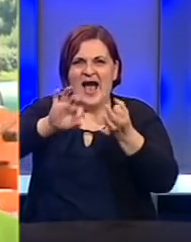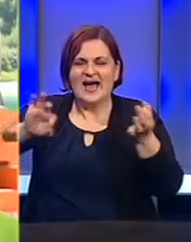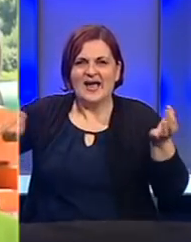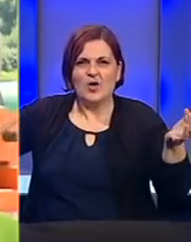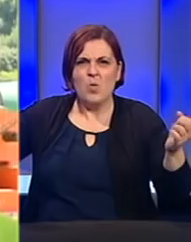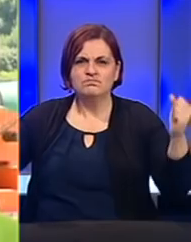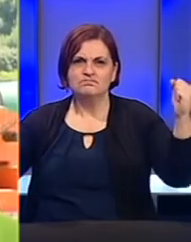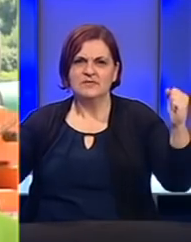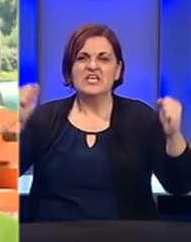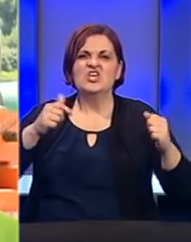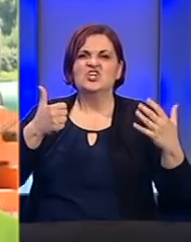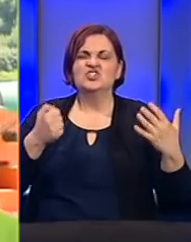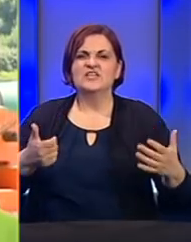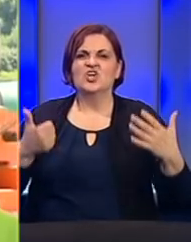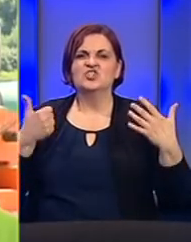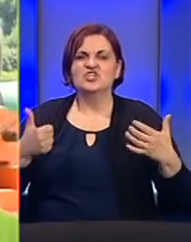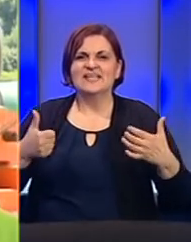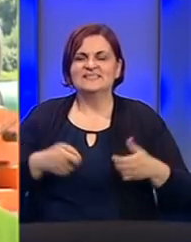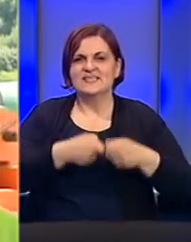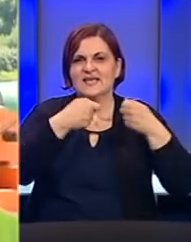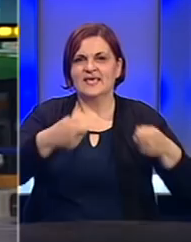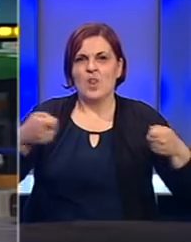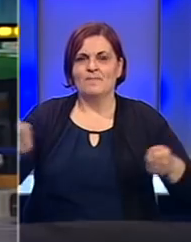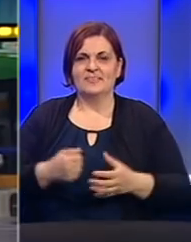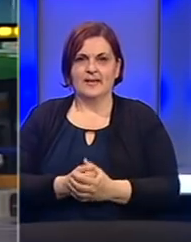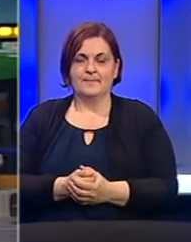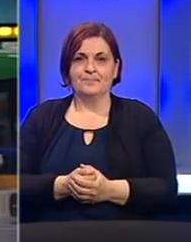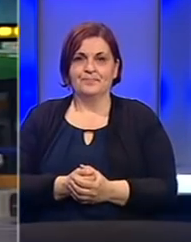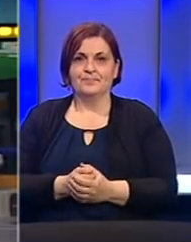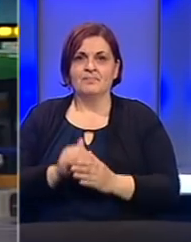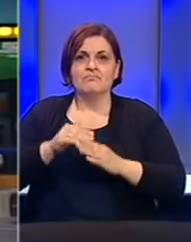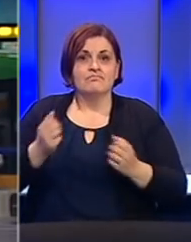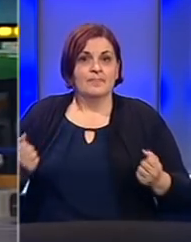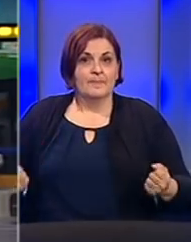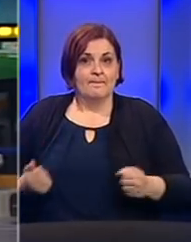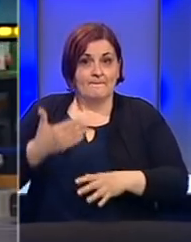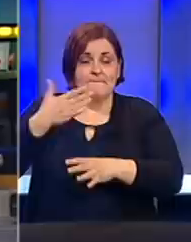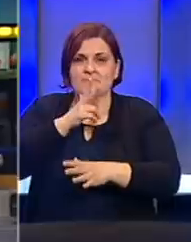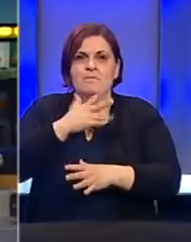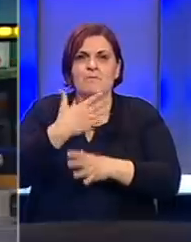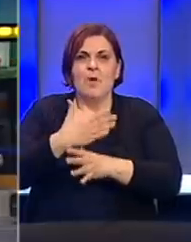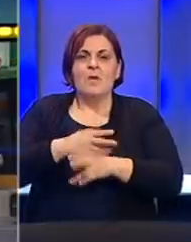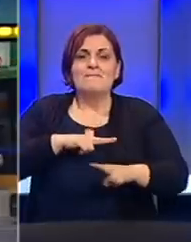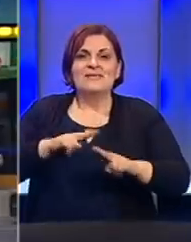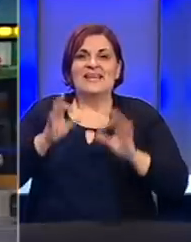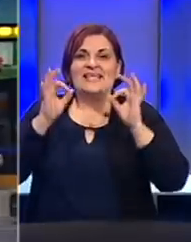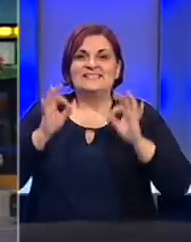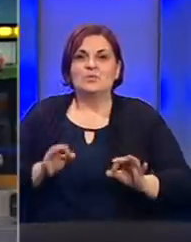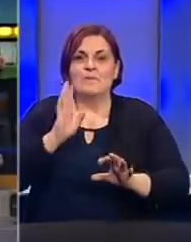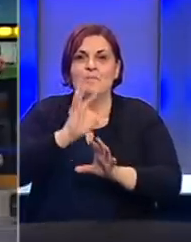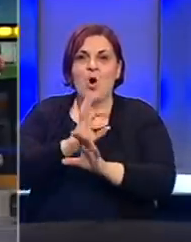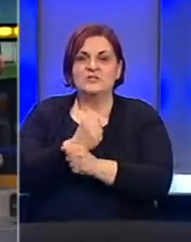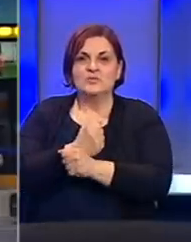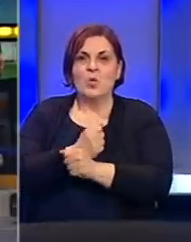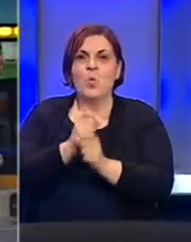prijezanja dužine oko 660 kilometara. Nakon zahtjeva za pomoć koji je Ministarstvo sigurnosti